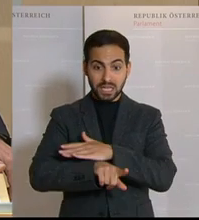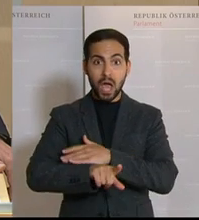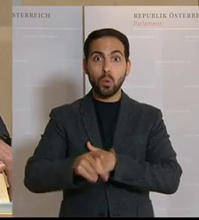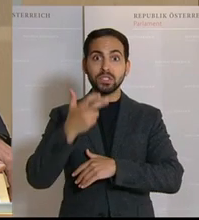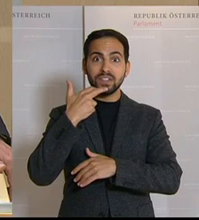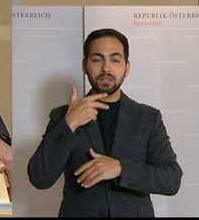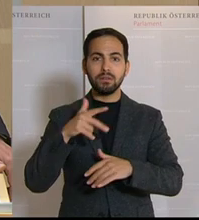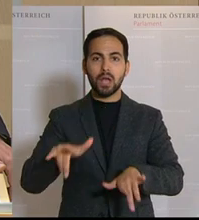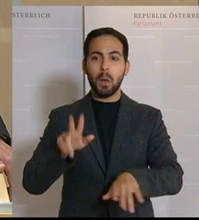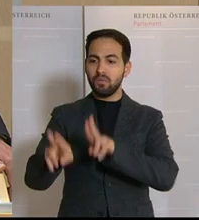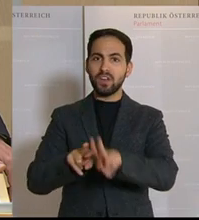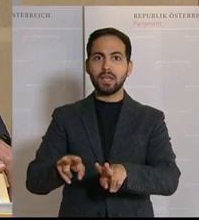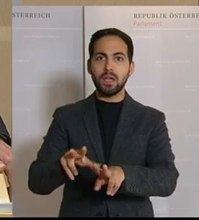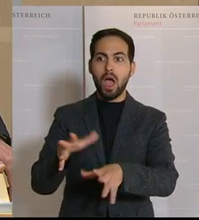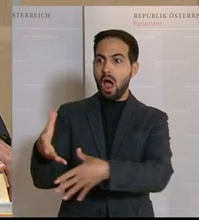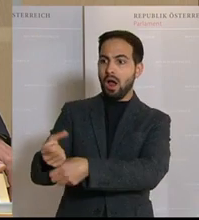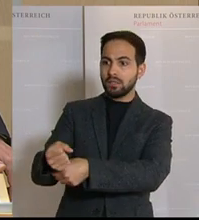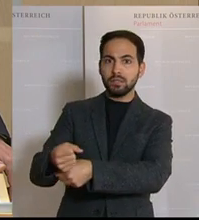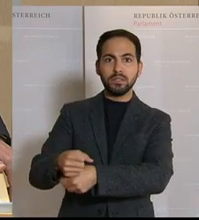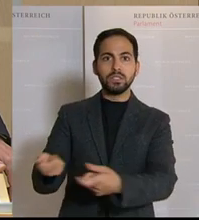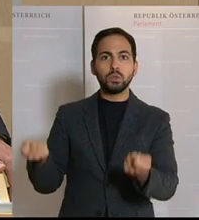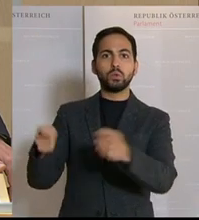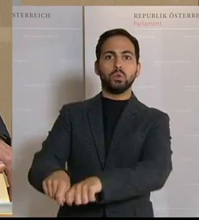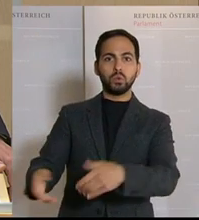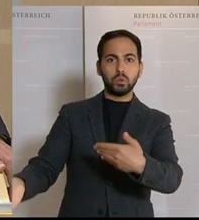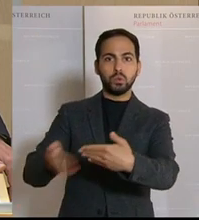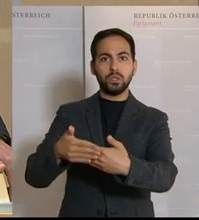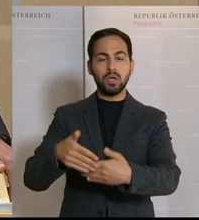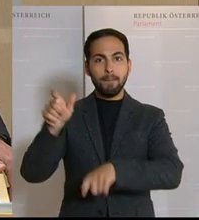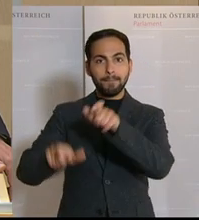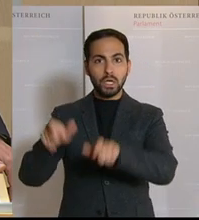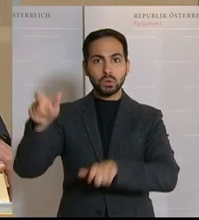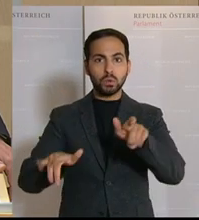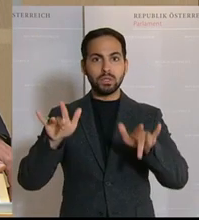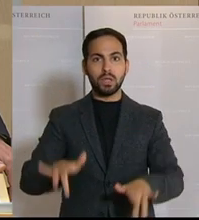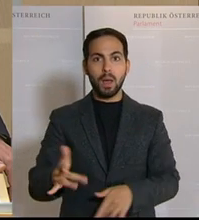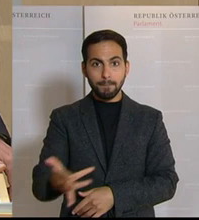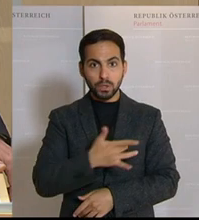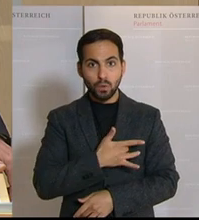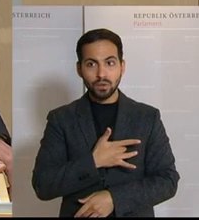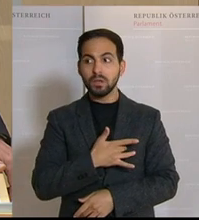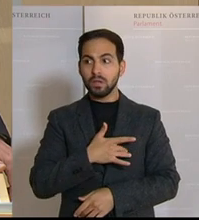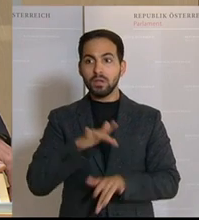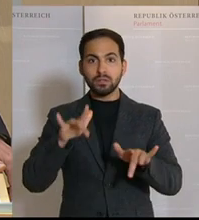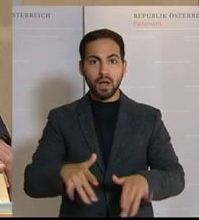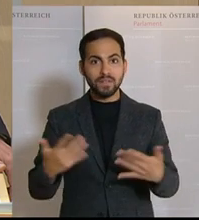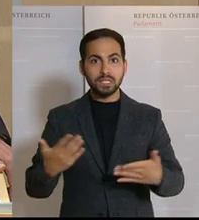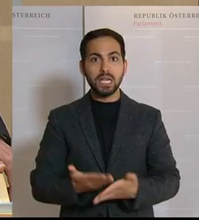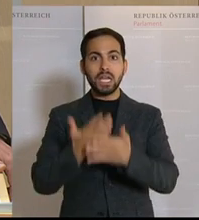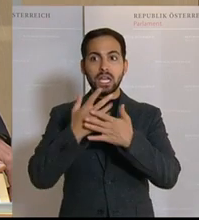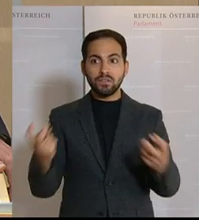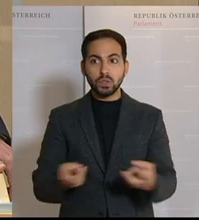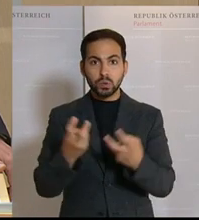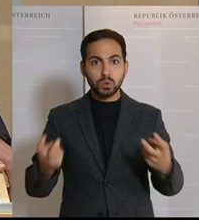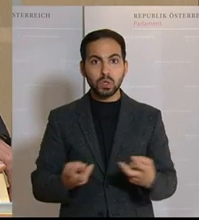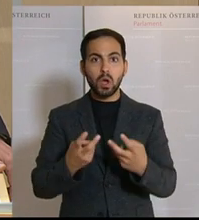festgehalten. Und in die Zimmer gesperrt. Aus purer Verzweiflung wandten sich Betroffene und deren Angehörige hilfesuchend an den örtlichen